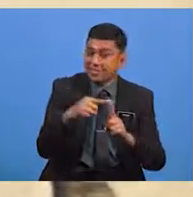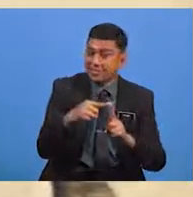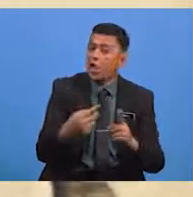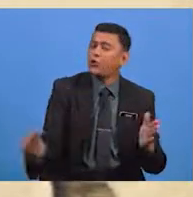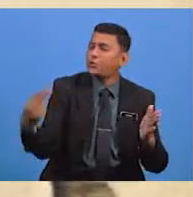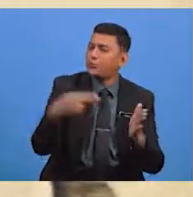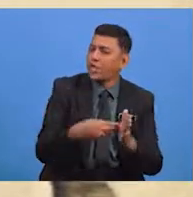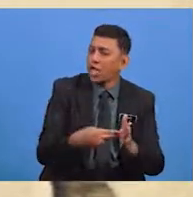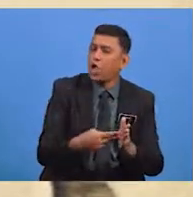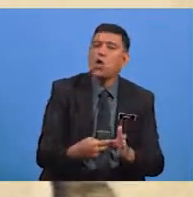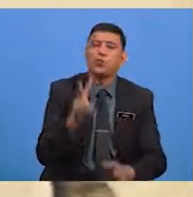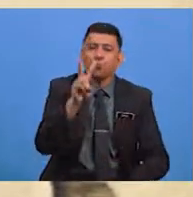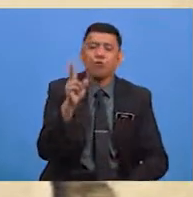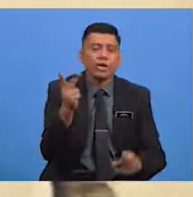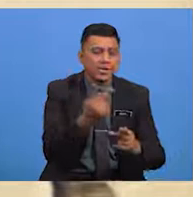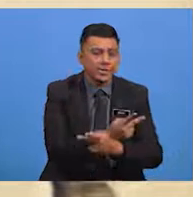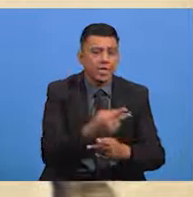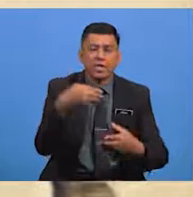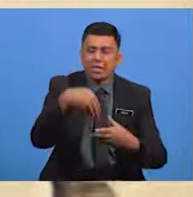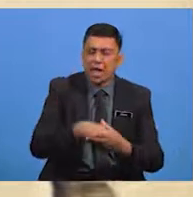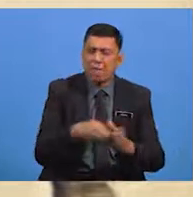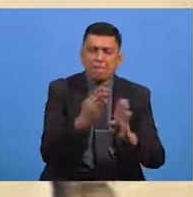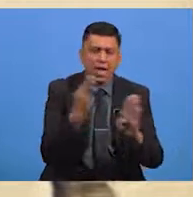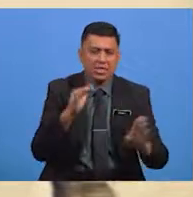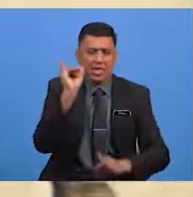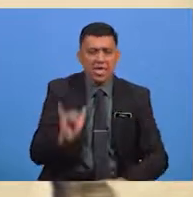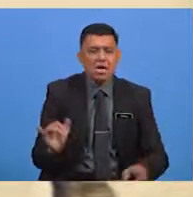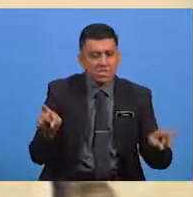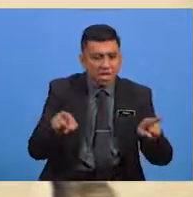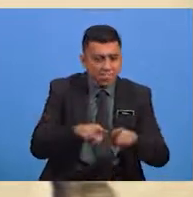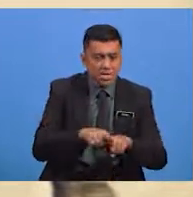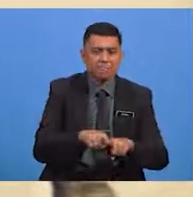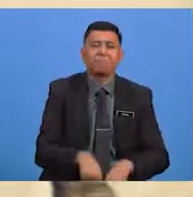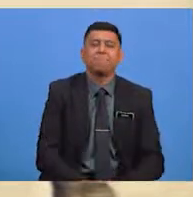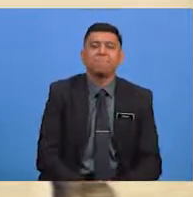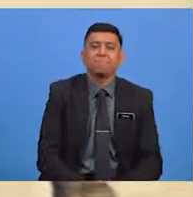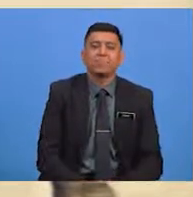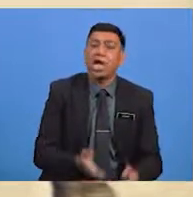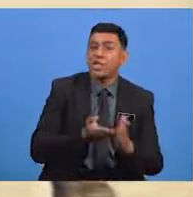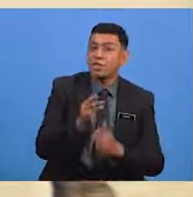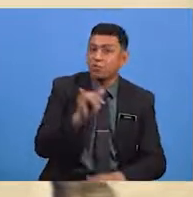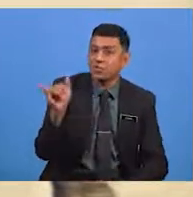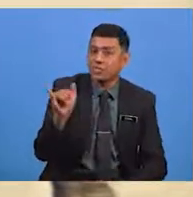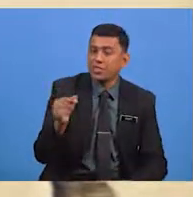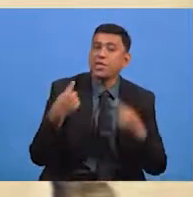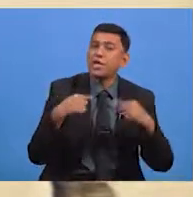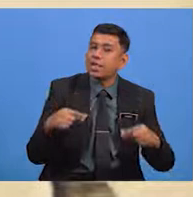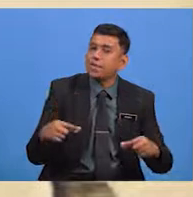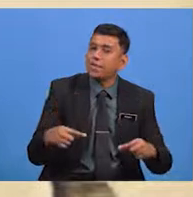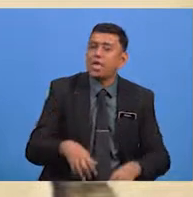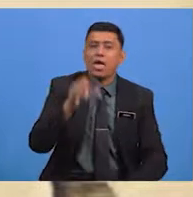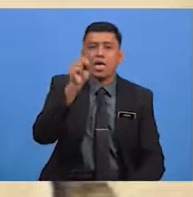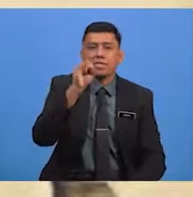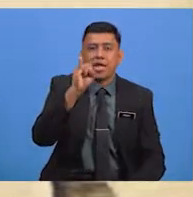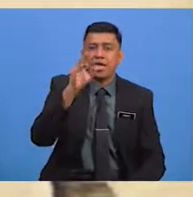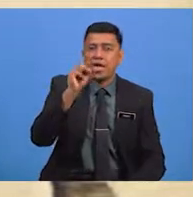Diulang Dua Kali Dalam Baris Yang Sama Seterusnya Gaya Bahasa